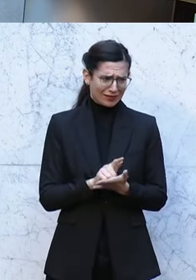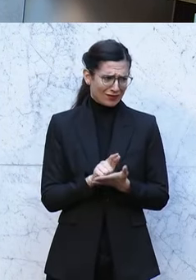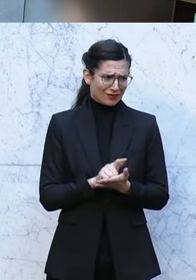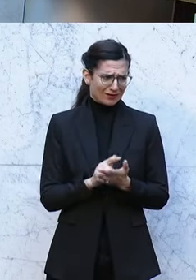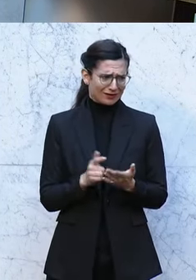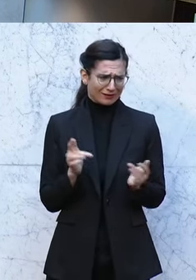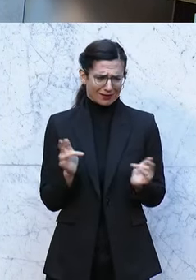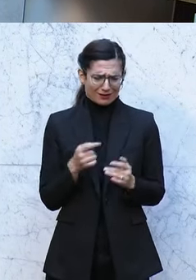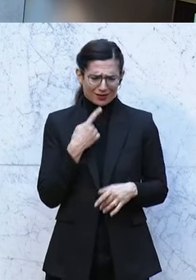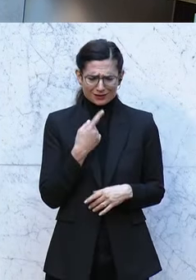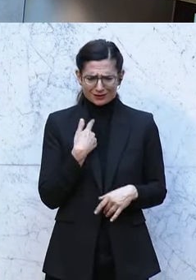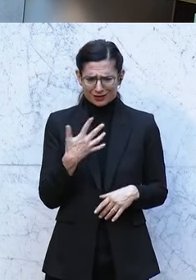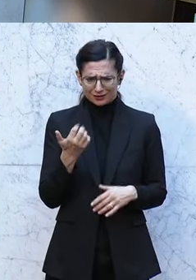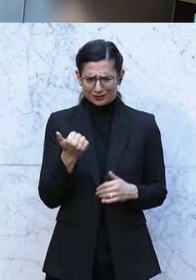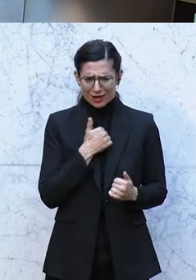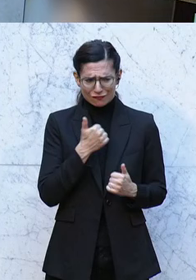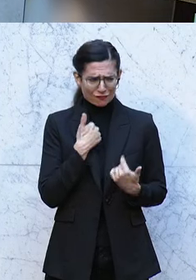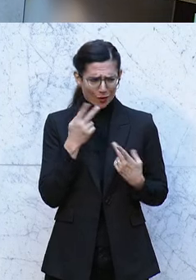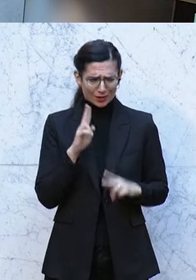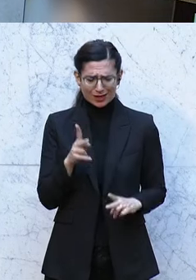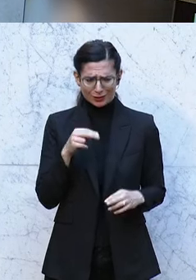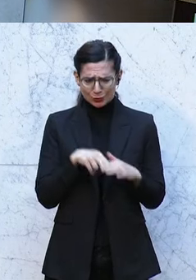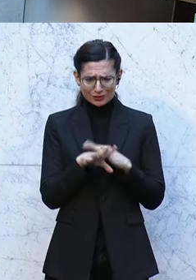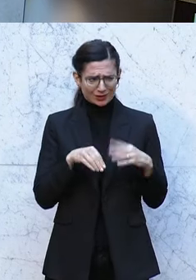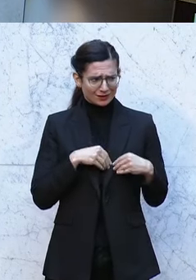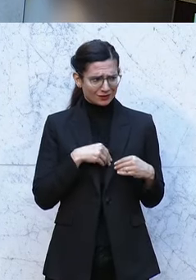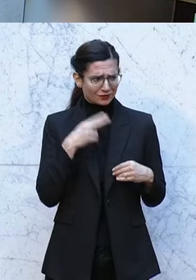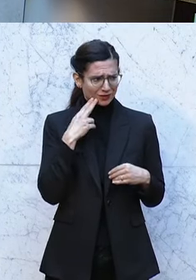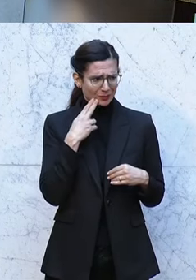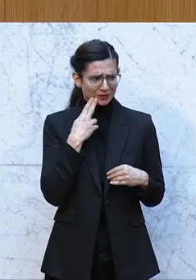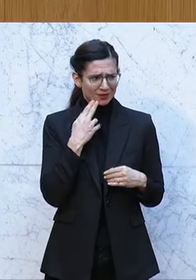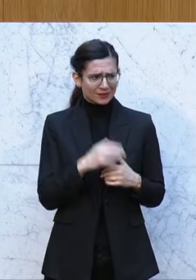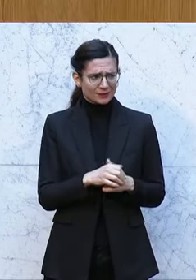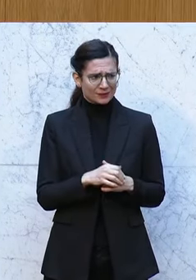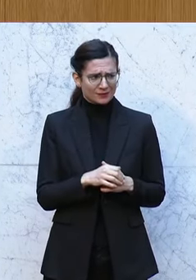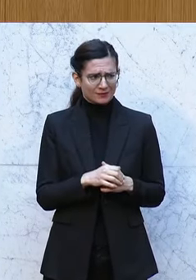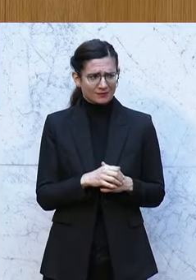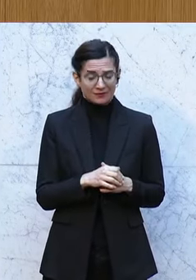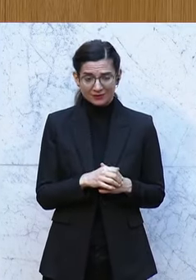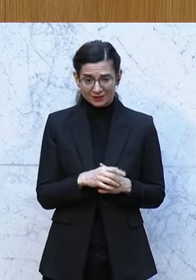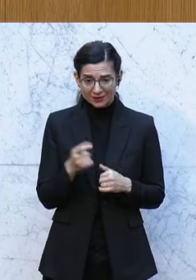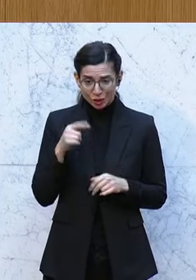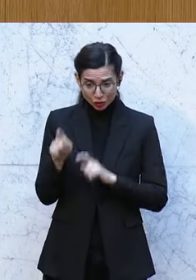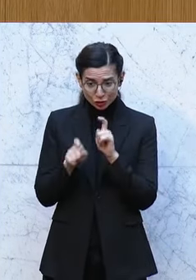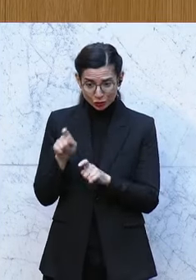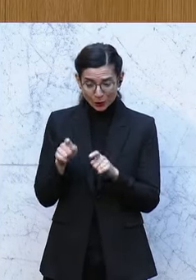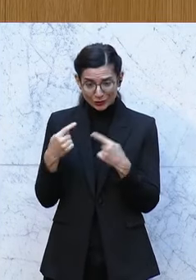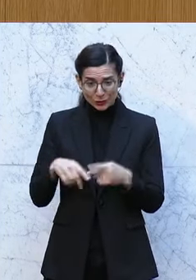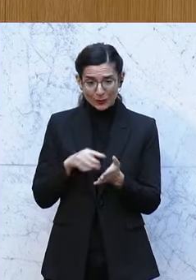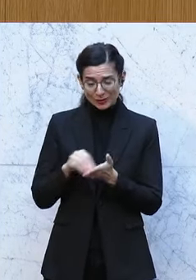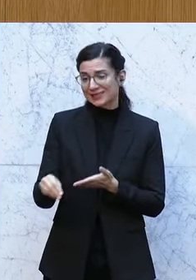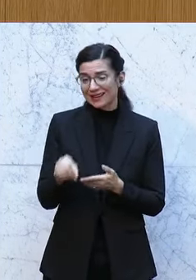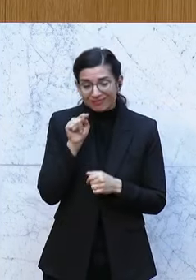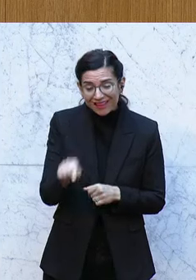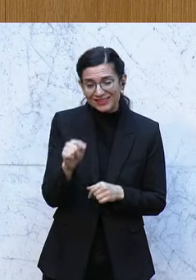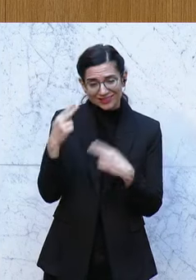dagegen gesagt, dass es erfolgreiche Unternehmer gibt. Um das, was es geht, ist, zahlen Sie auch Ihre Steuern. Um die Frage